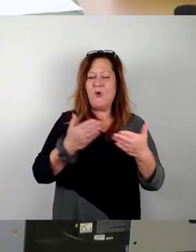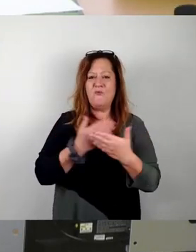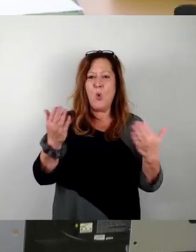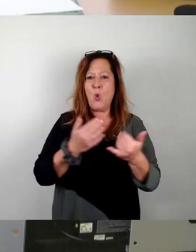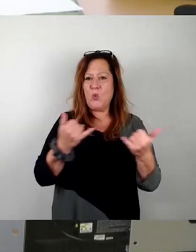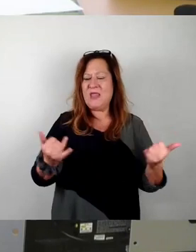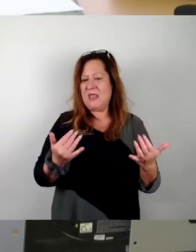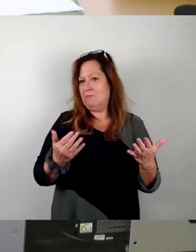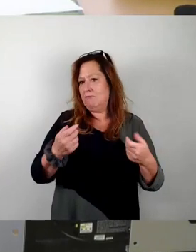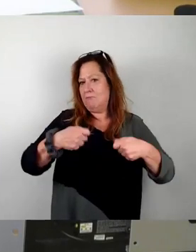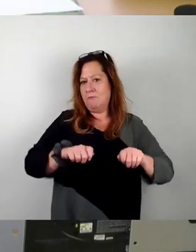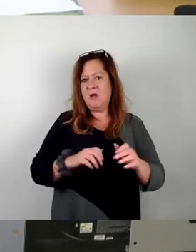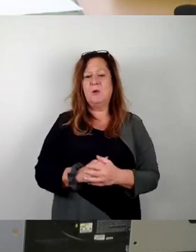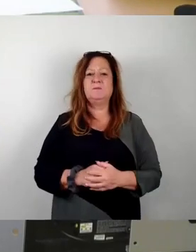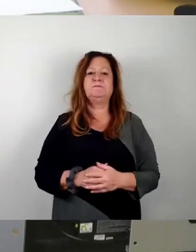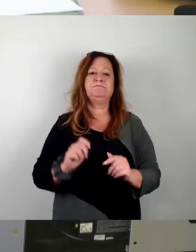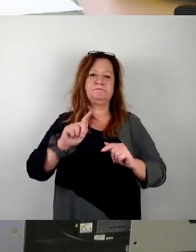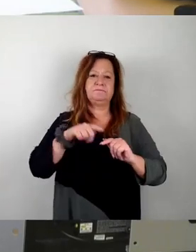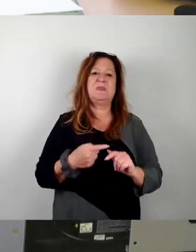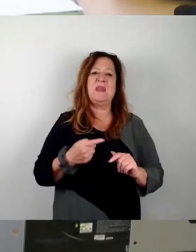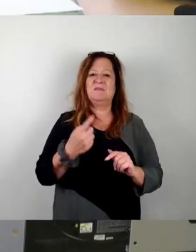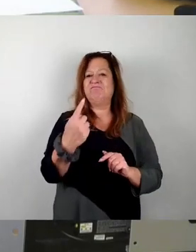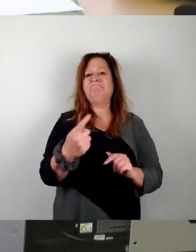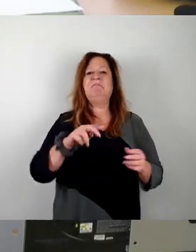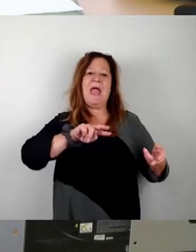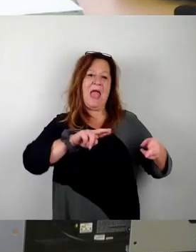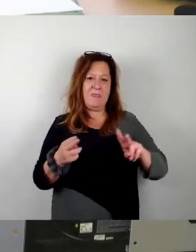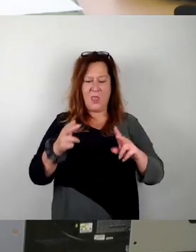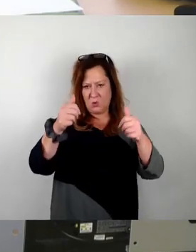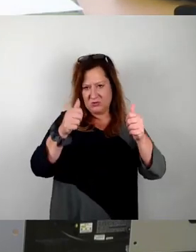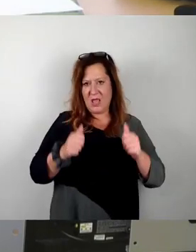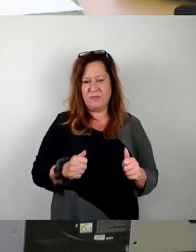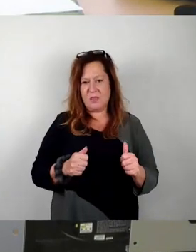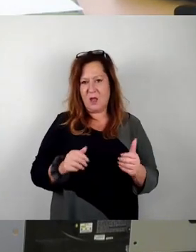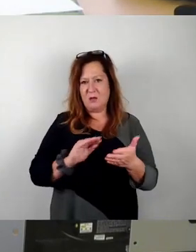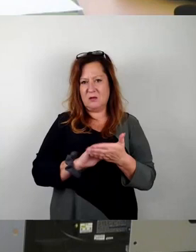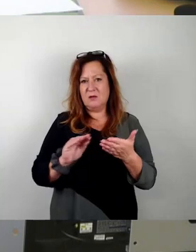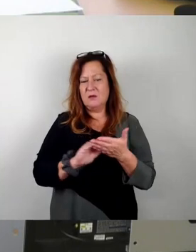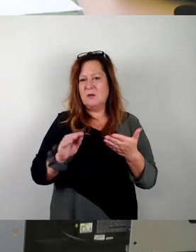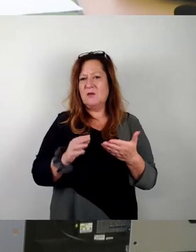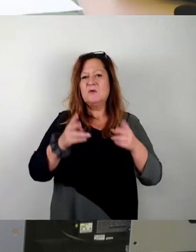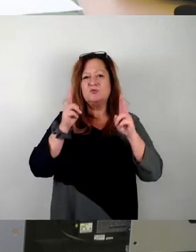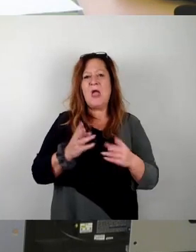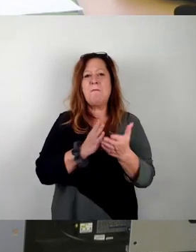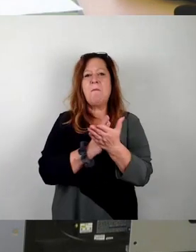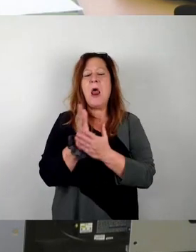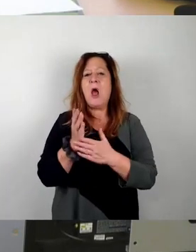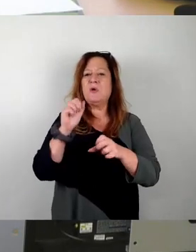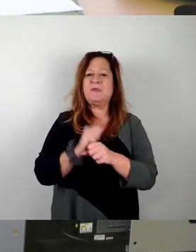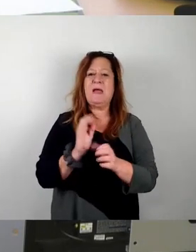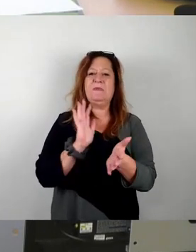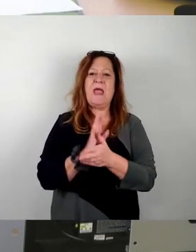Jetzt haben wir nochmal einen Änderungsantrag geschrieben. Es ist immer in den Veranstaltungen vom Stadtplanungsamt sehr vorsichtig und sehr sensibel